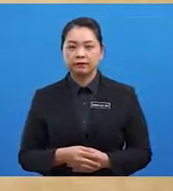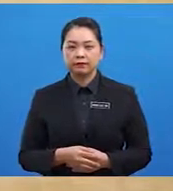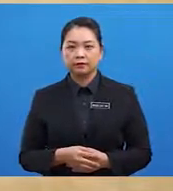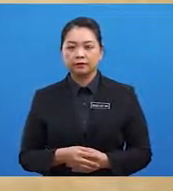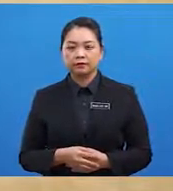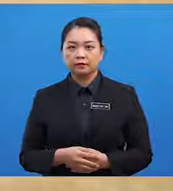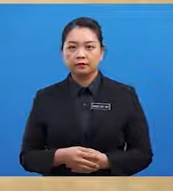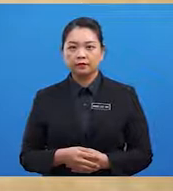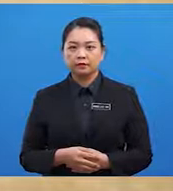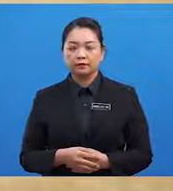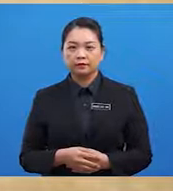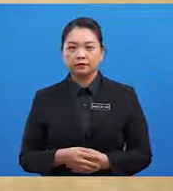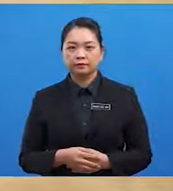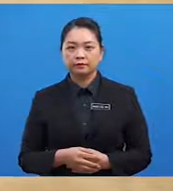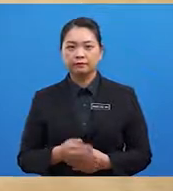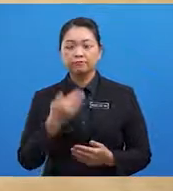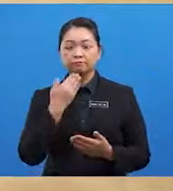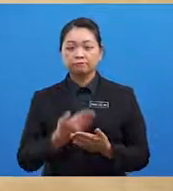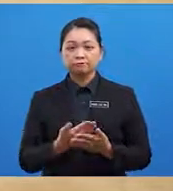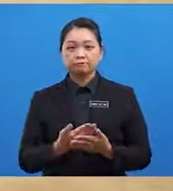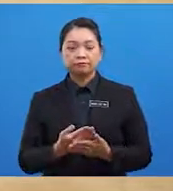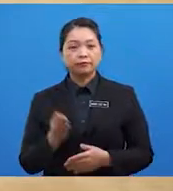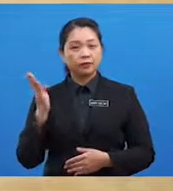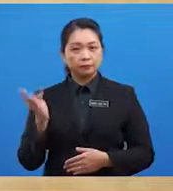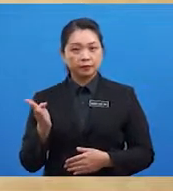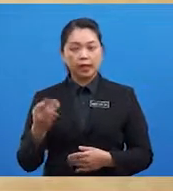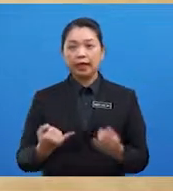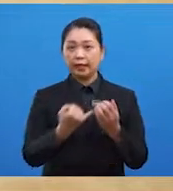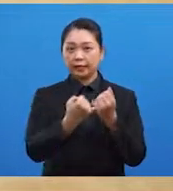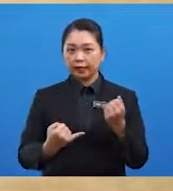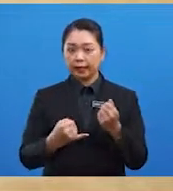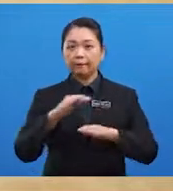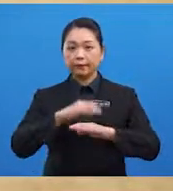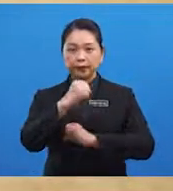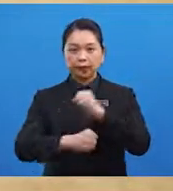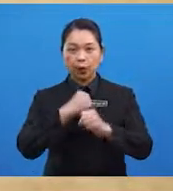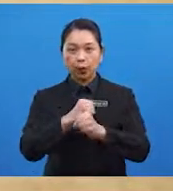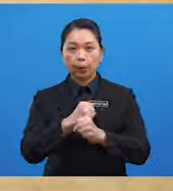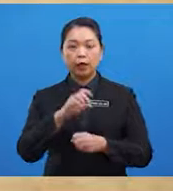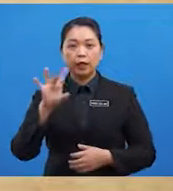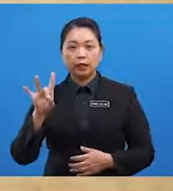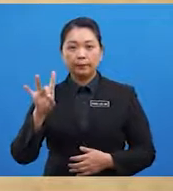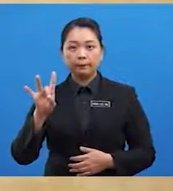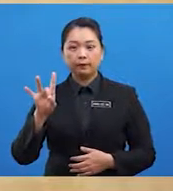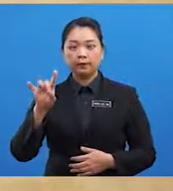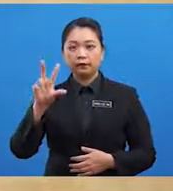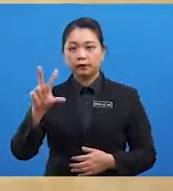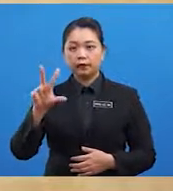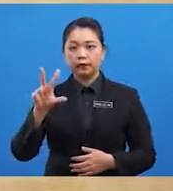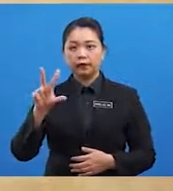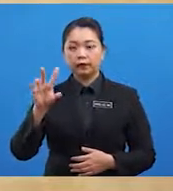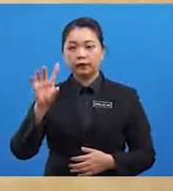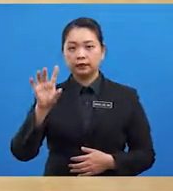al-Najdi Baik, beliau dilahirkan pada tahun 838